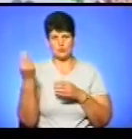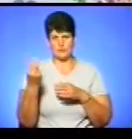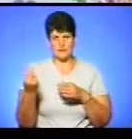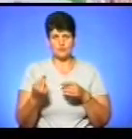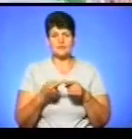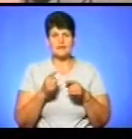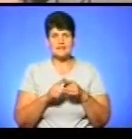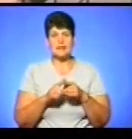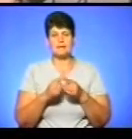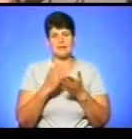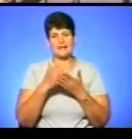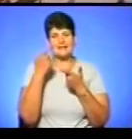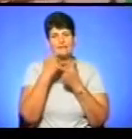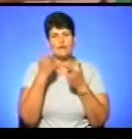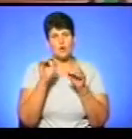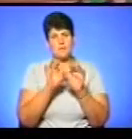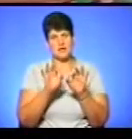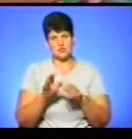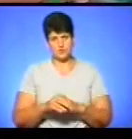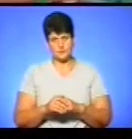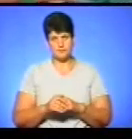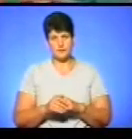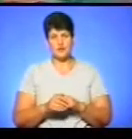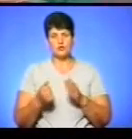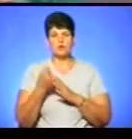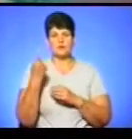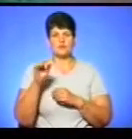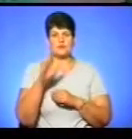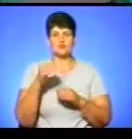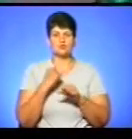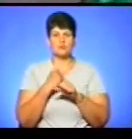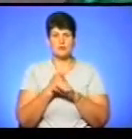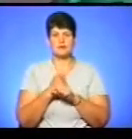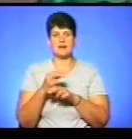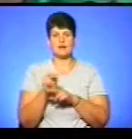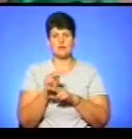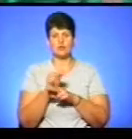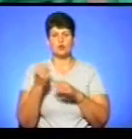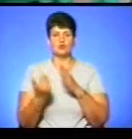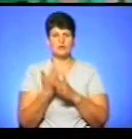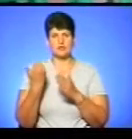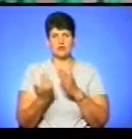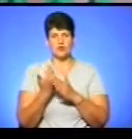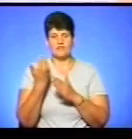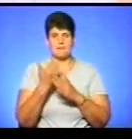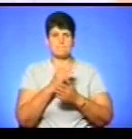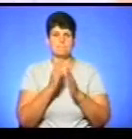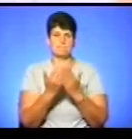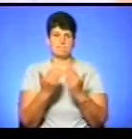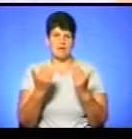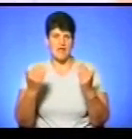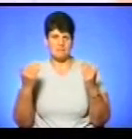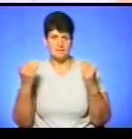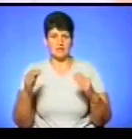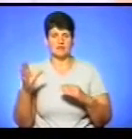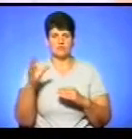несе певний інформацій. До 1 вересня у класі зробили ремонт, оновили старі меблі, на нові парти, як передбачено програмою нової